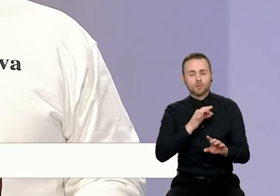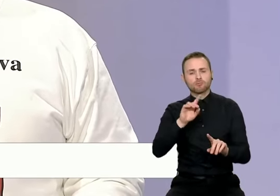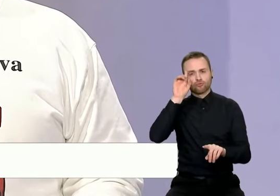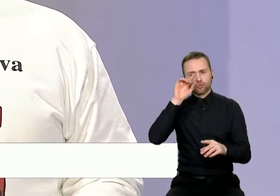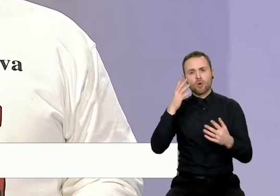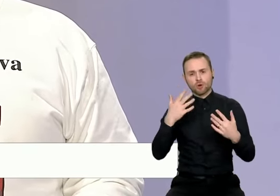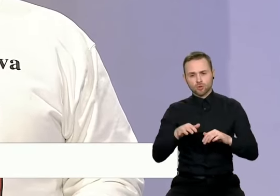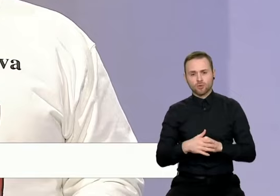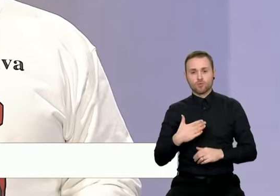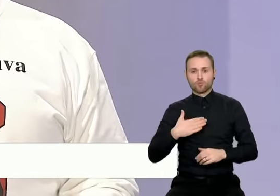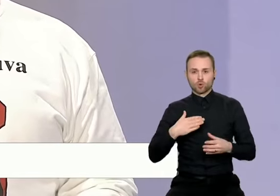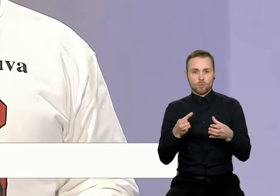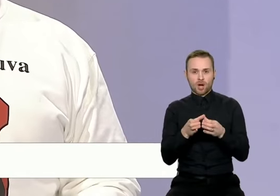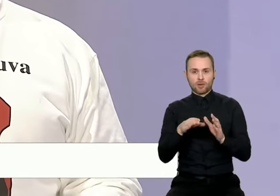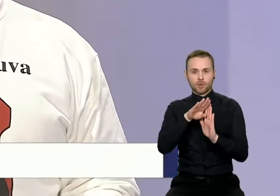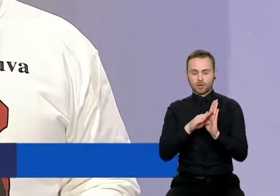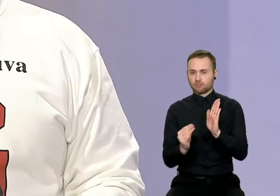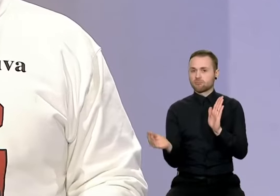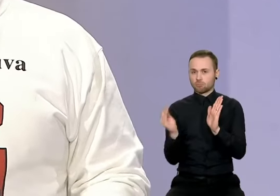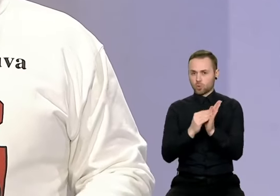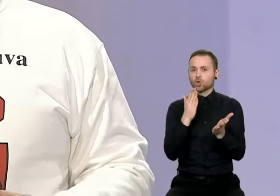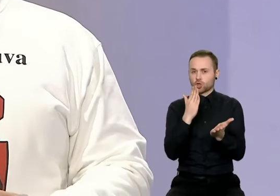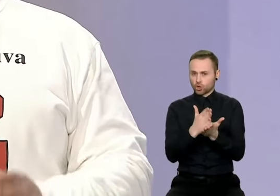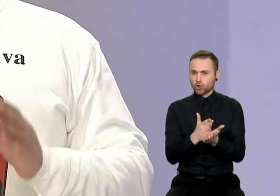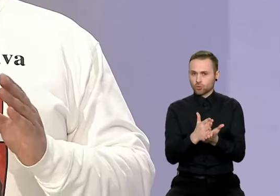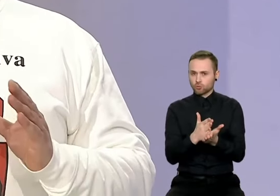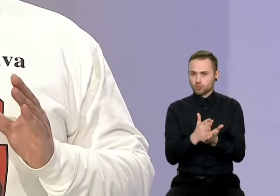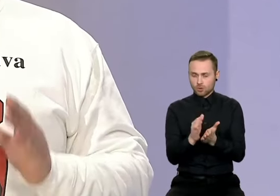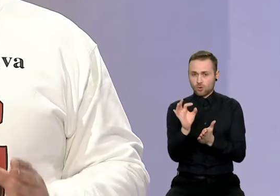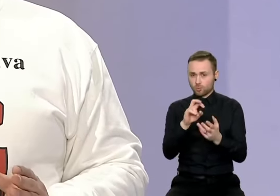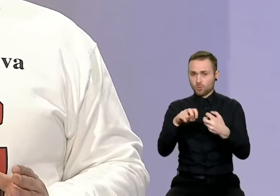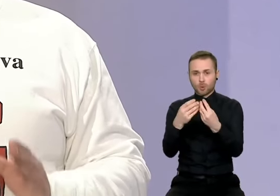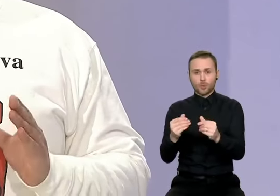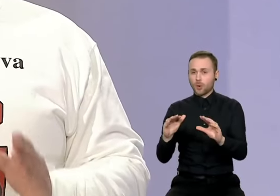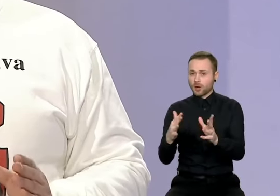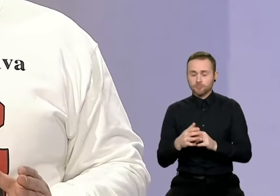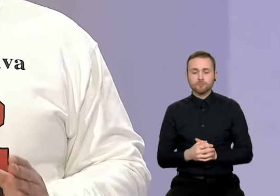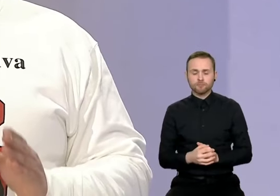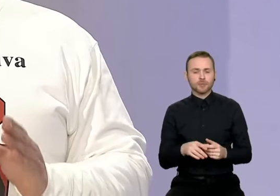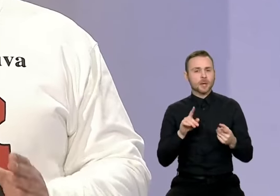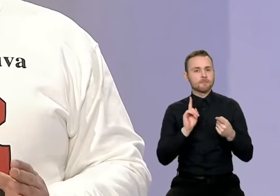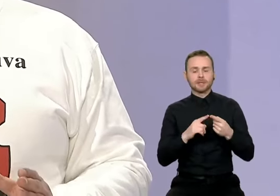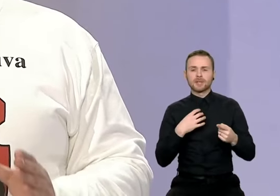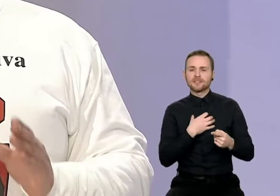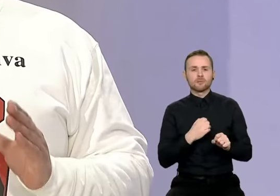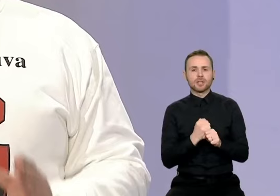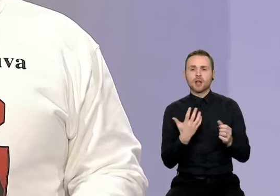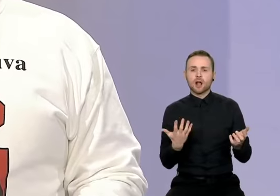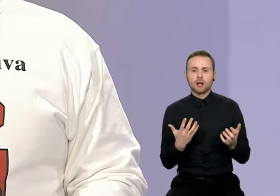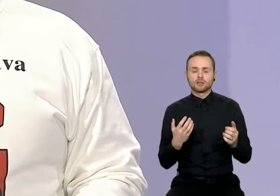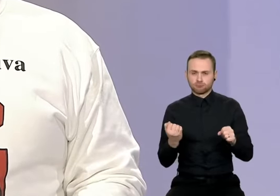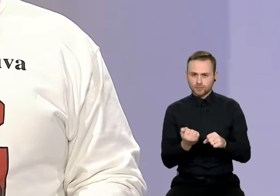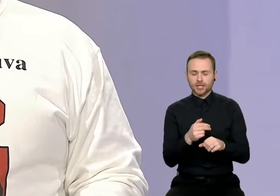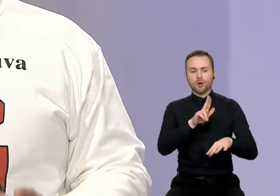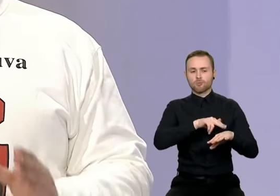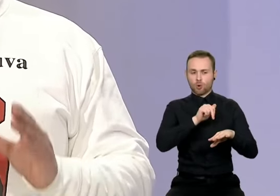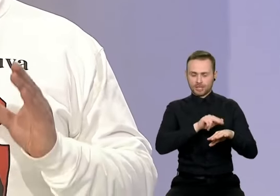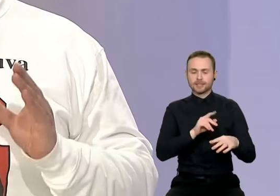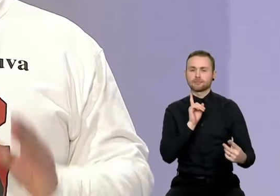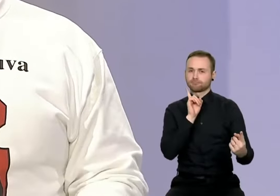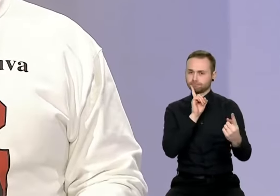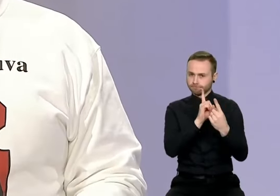numatyta mūsų partijos programoje. Tai pirmas dalykas, ką mes... Tai, vėlgi, turim sėsti ir kalbėti su policija,